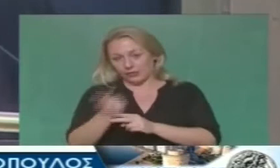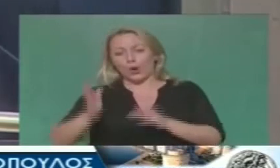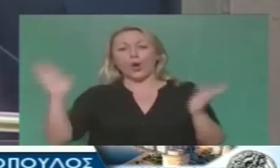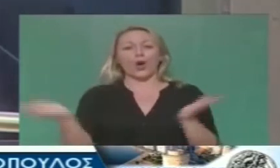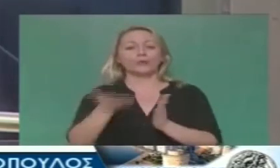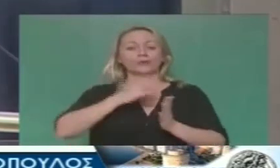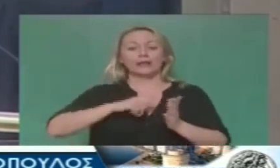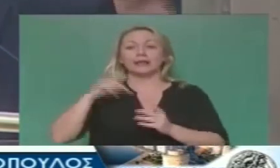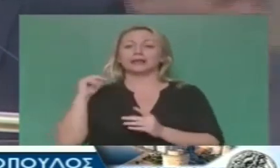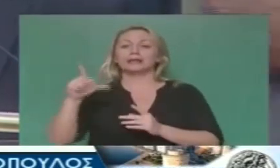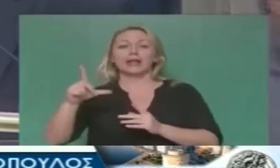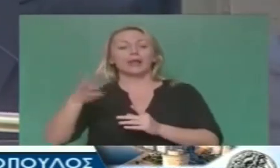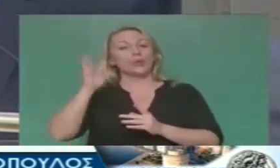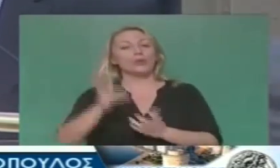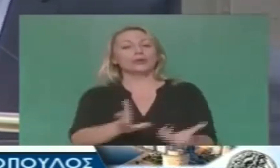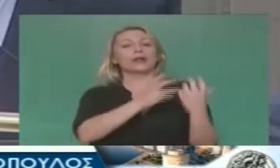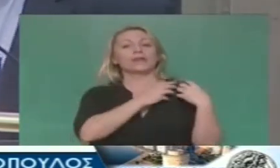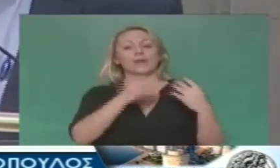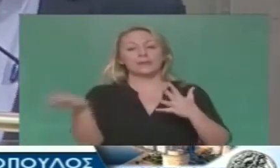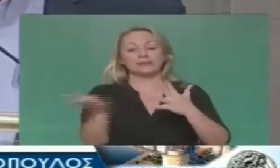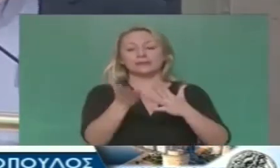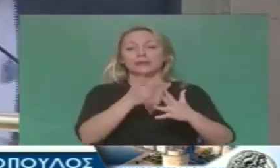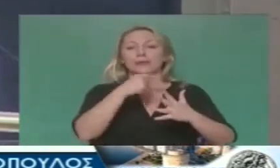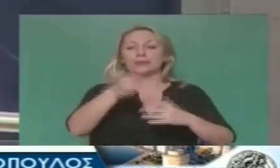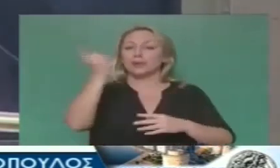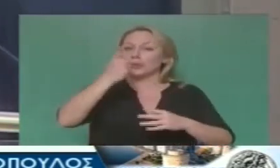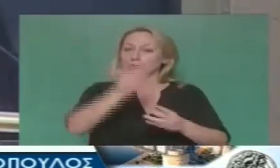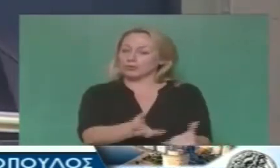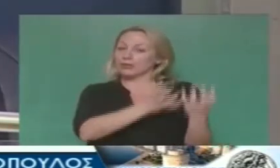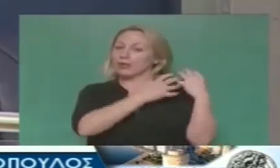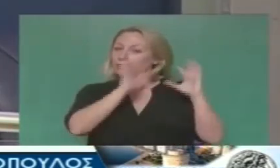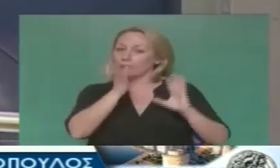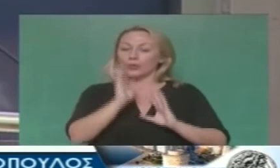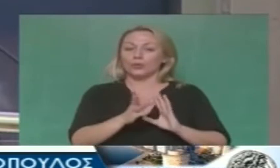οποιοδήποτε άλλο και στα κτέλ να πάρουν μεταφορικό έργο του ΆΣ και ο οποιοδήποτε άλλης κοινωνίας.